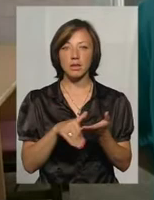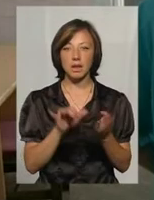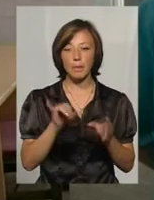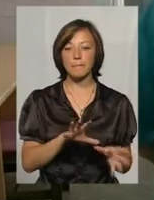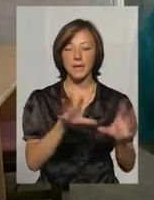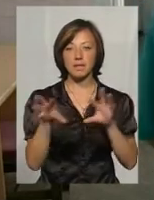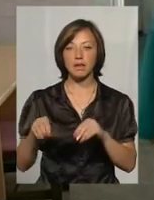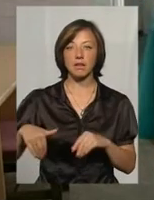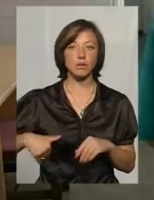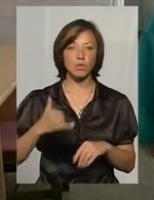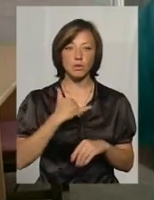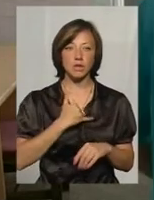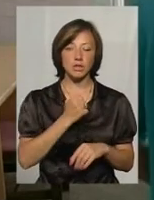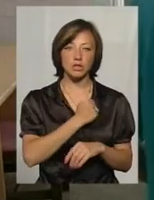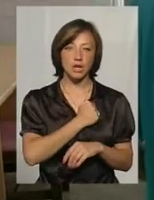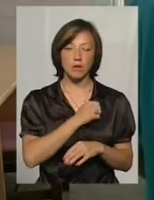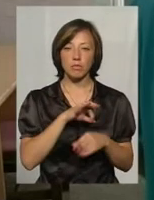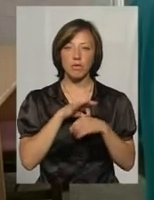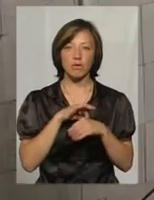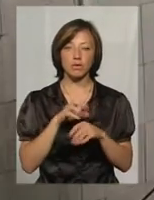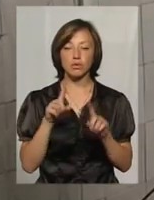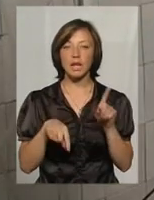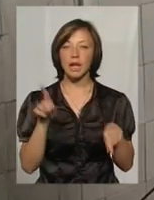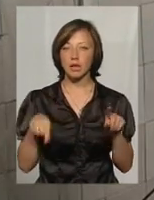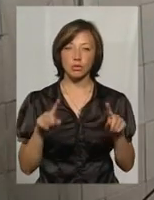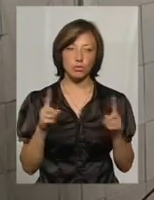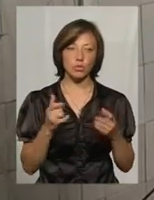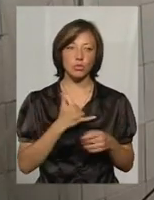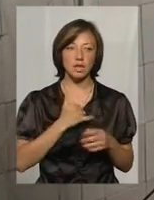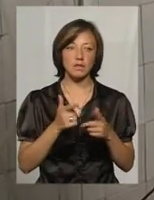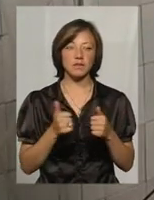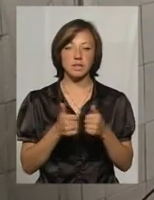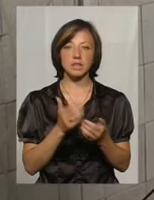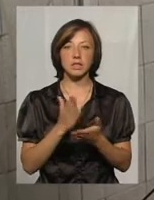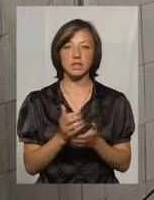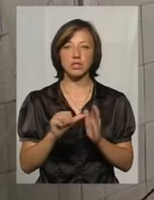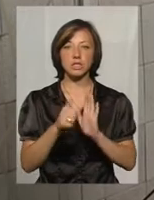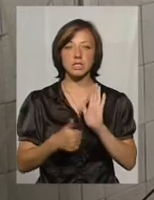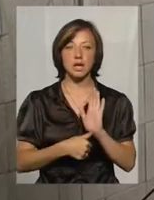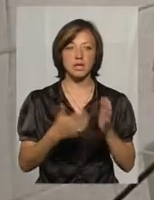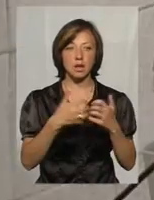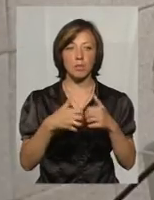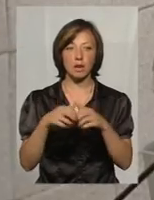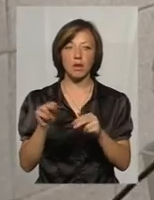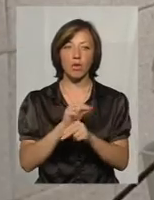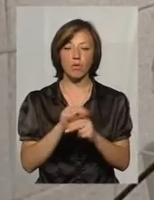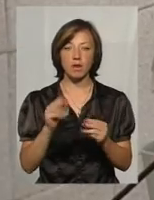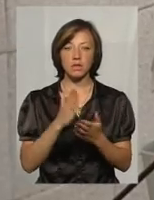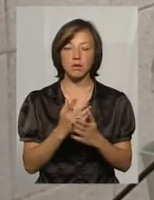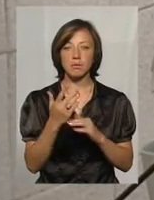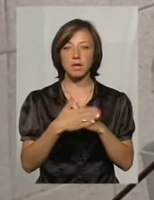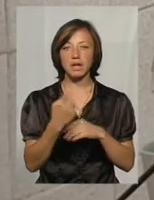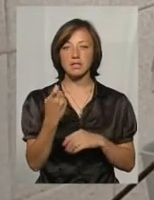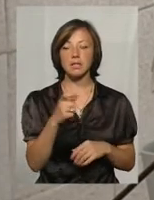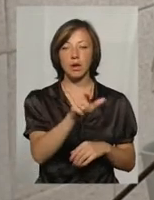нирки, яка у нас, на жаль, проводиться край рідко. У нас у відділенні є 16 апаратів. На лікуванні знаходиться біля 100